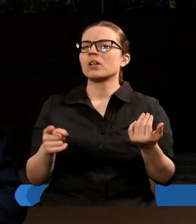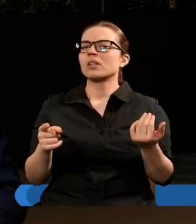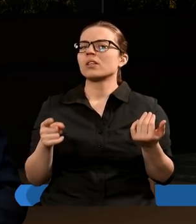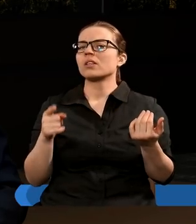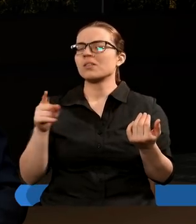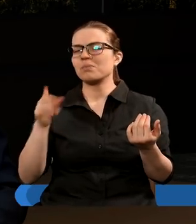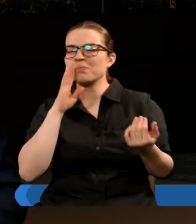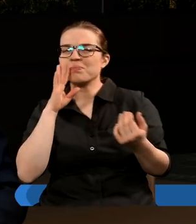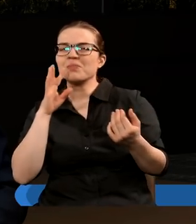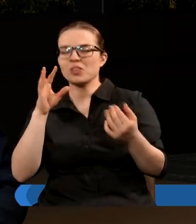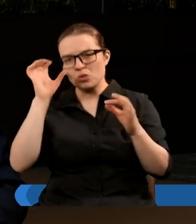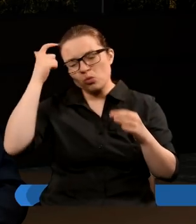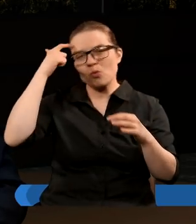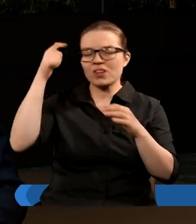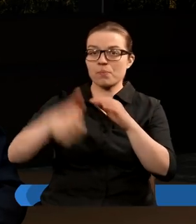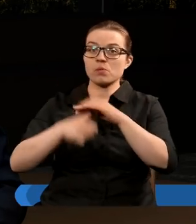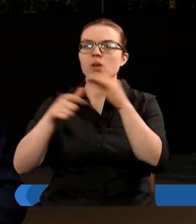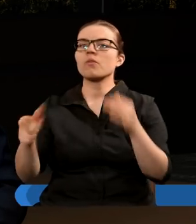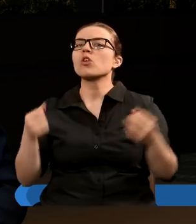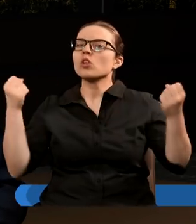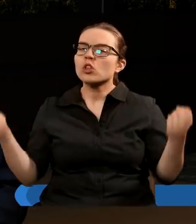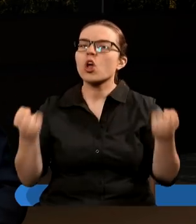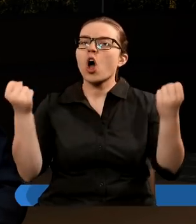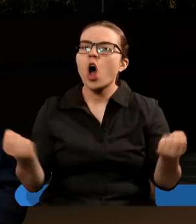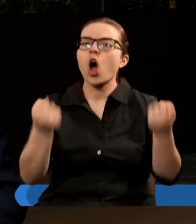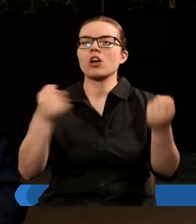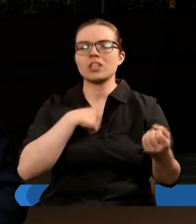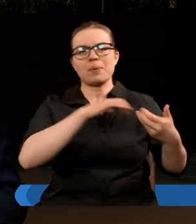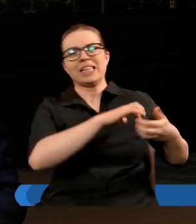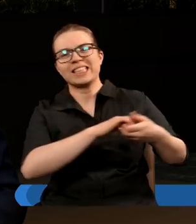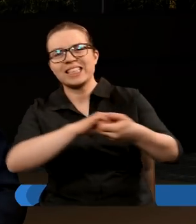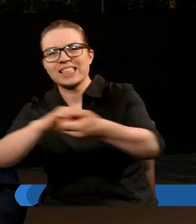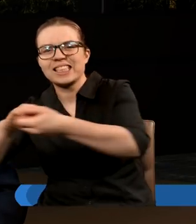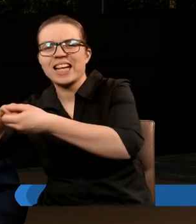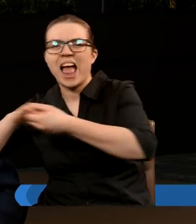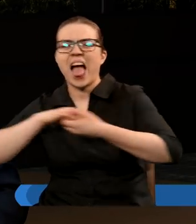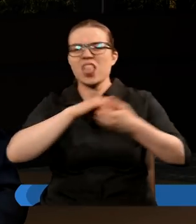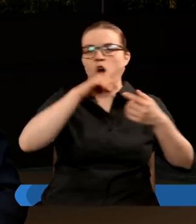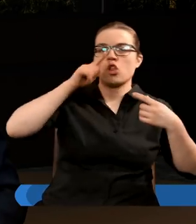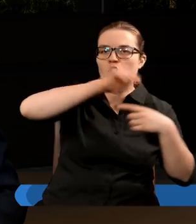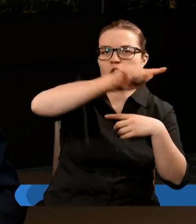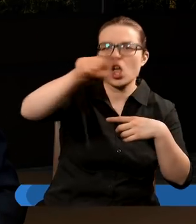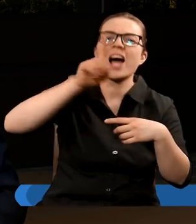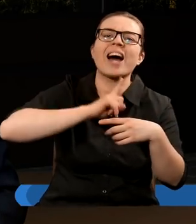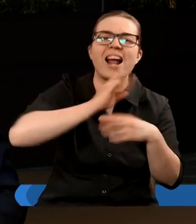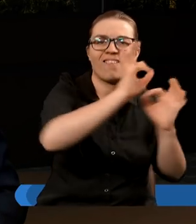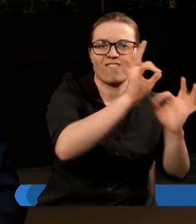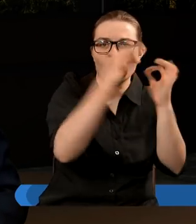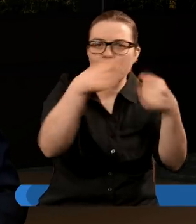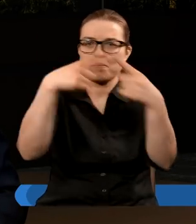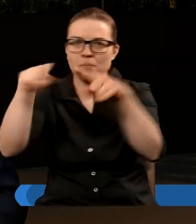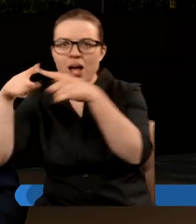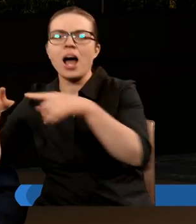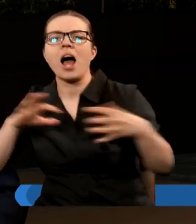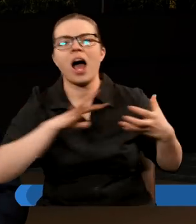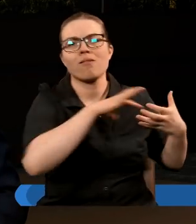ekumenicznym, który dąży do tego, żeby zjednoczyć wszystkie religie i on występuje tym